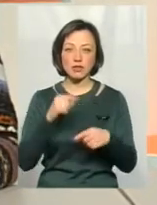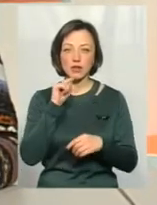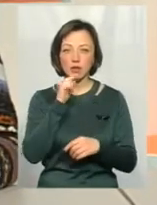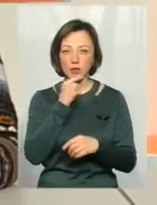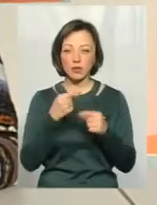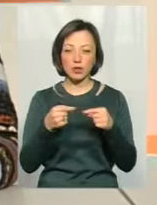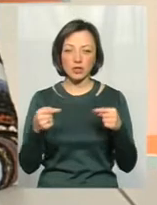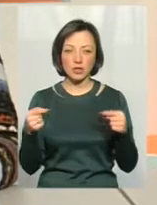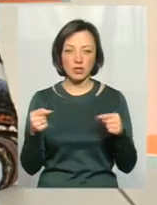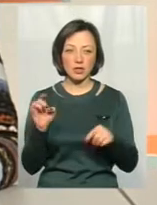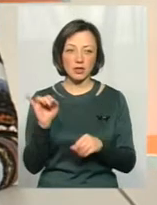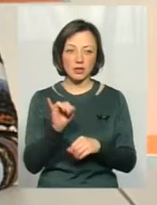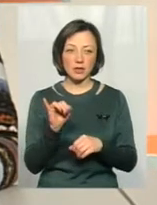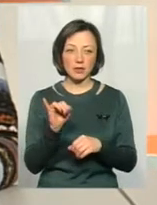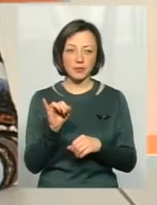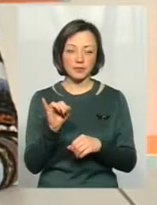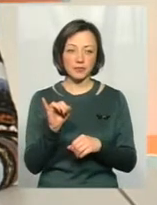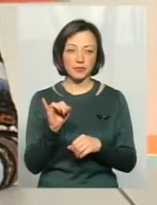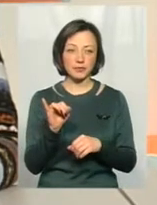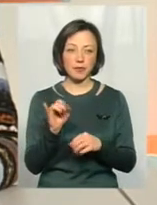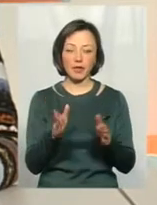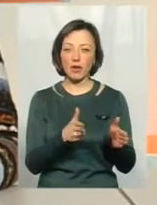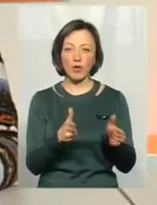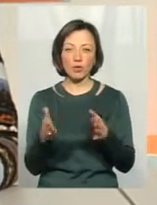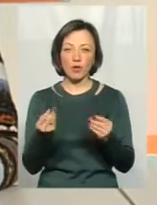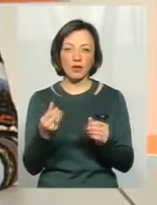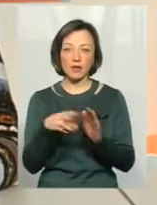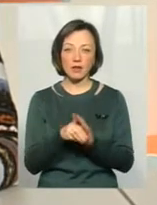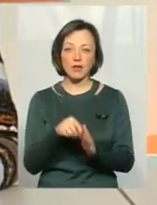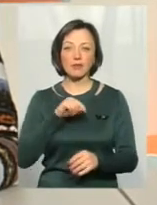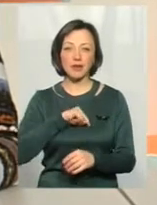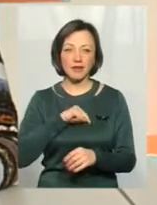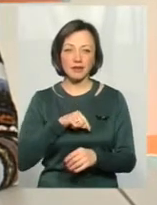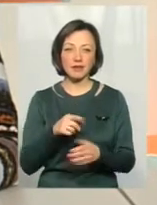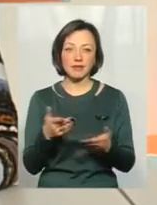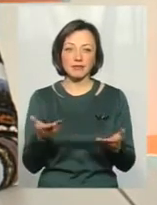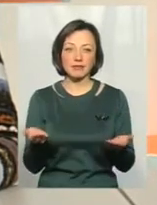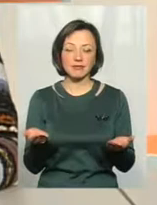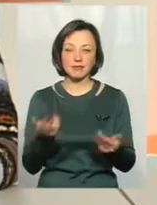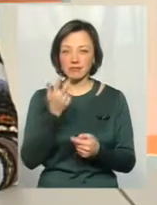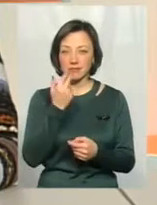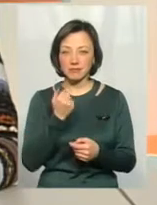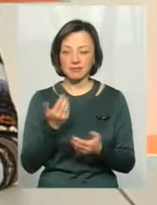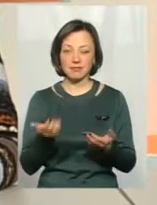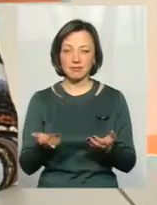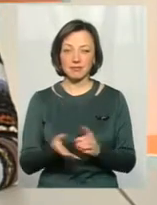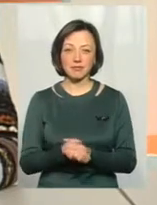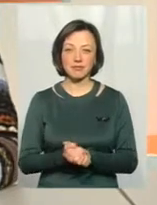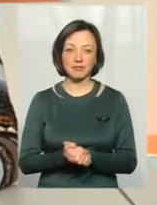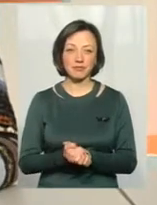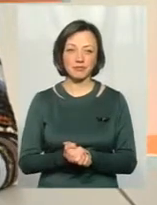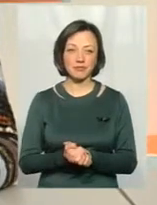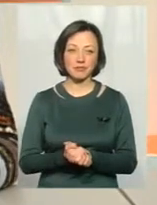через інші речі. І все-таки не готові інвестувати, тому що менталітет. Тому що треба